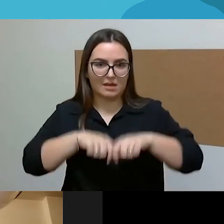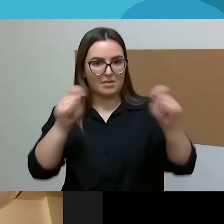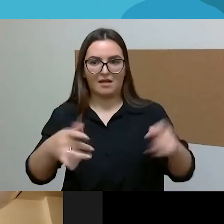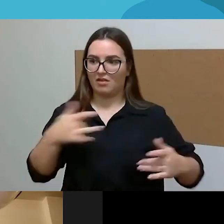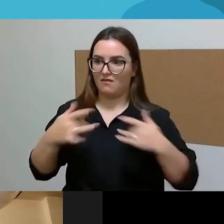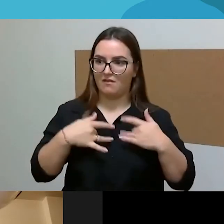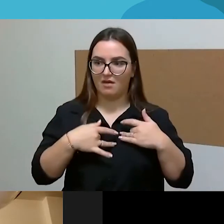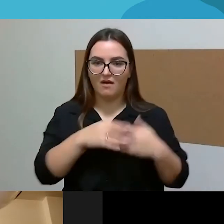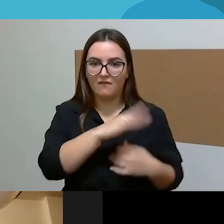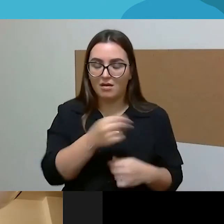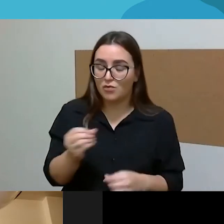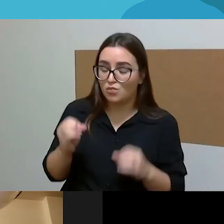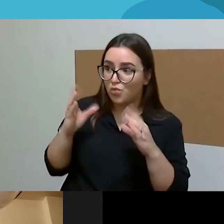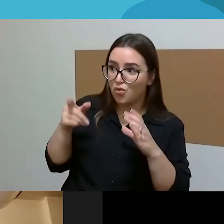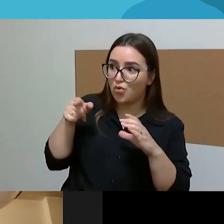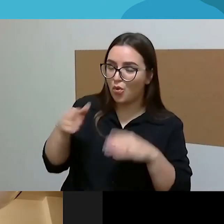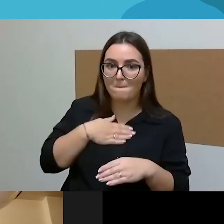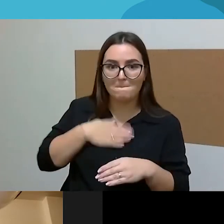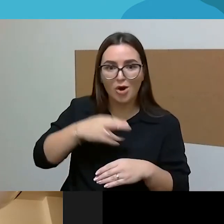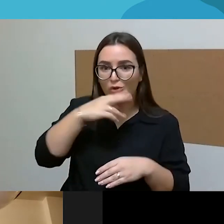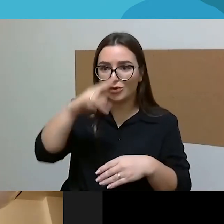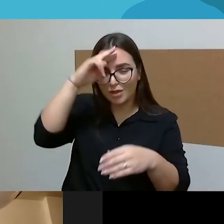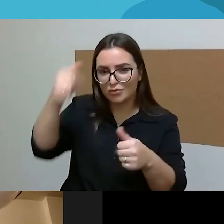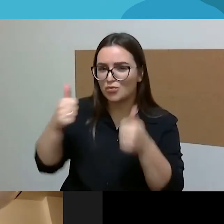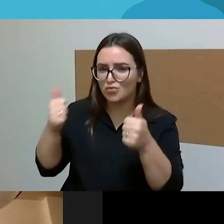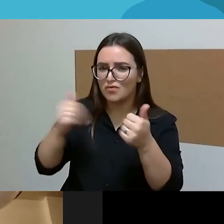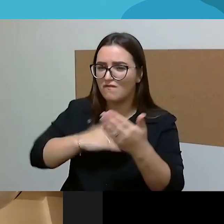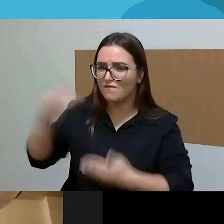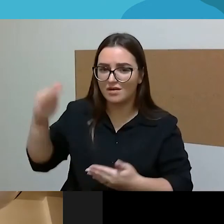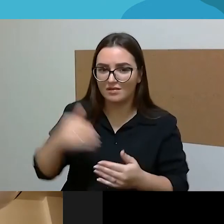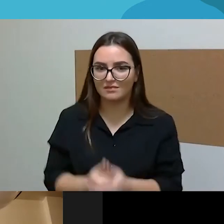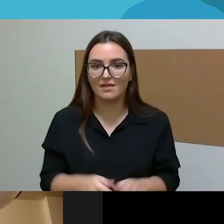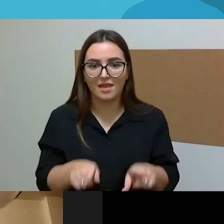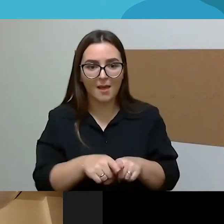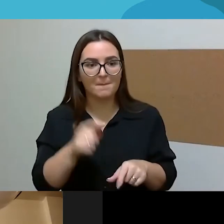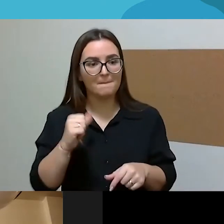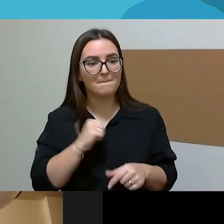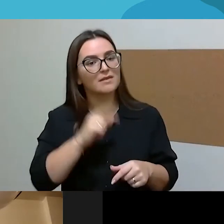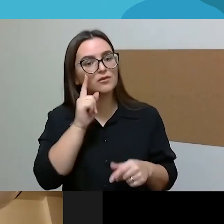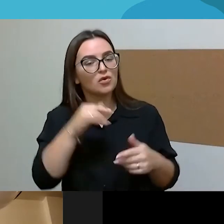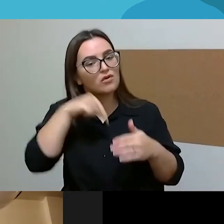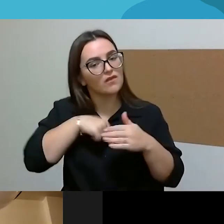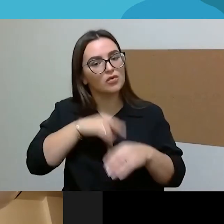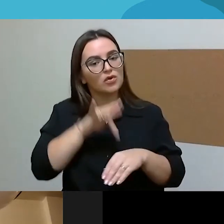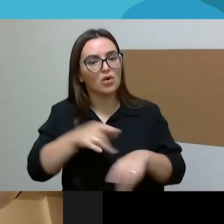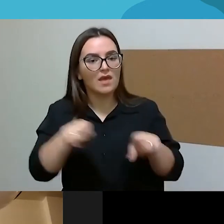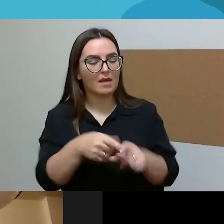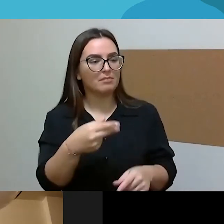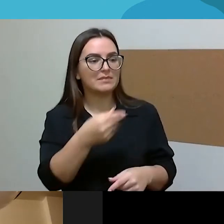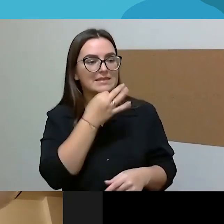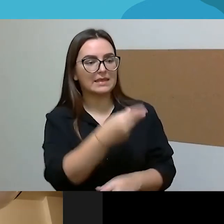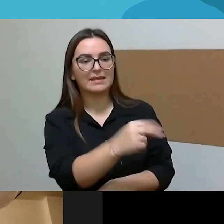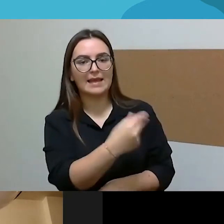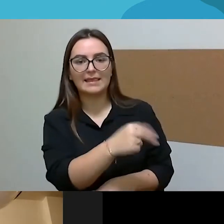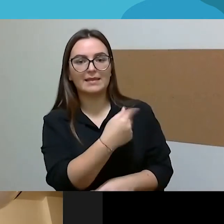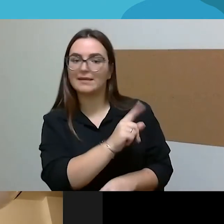tiek jis pas geriausias šitą vietą. Tai noris būti tokiu pasitempiančiu, kad tu gali padaryti, kad nebūtų tą žodžią, Kad